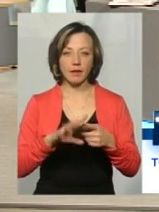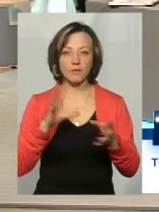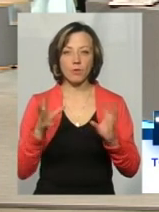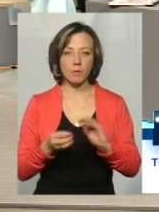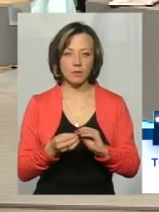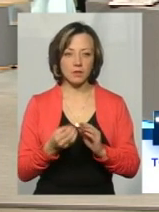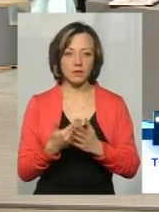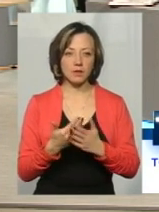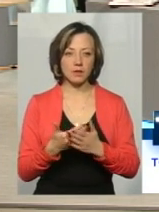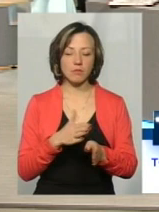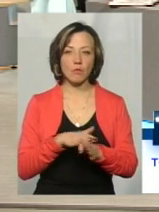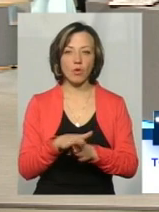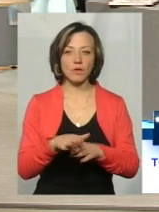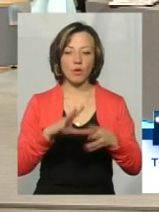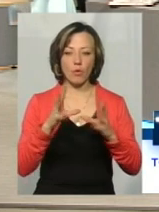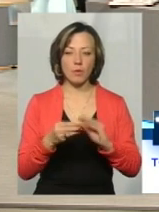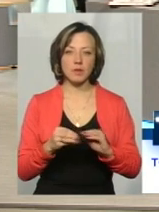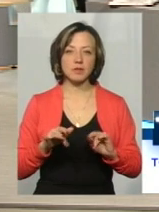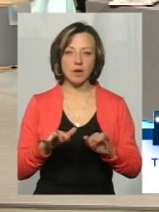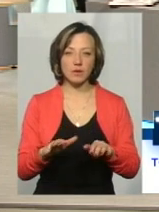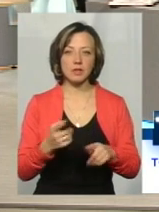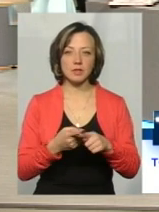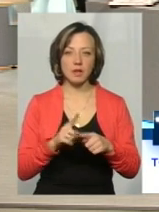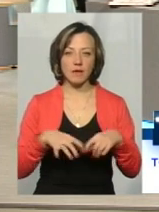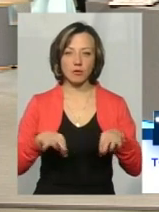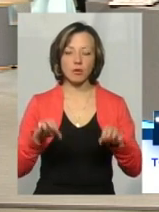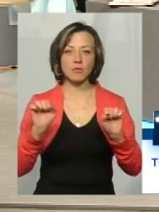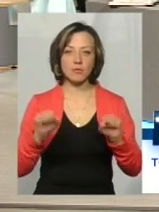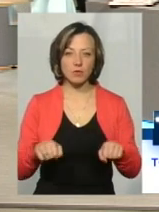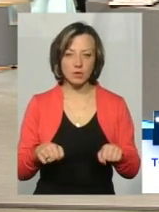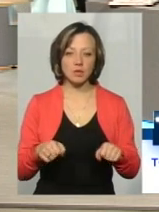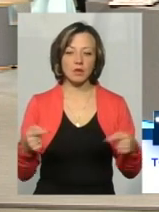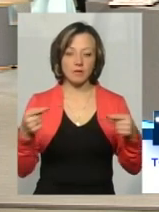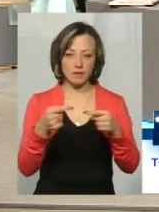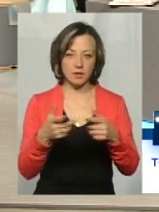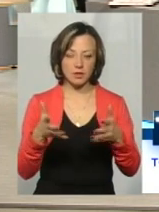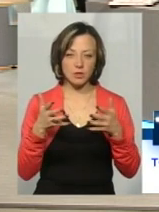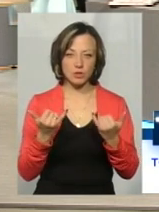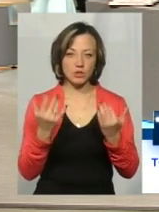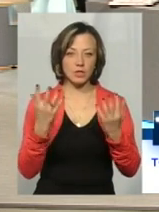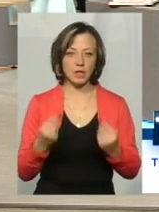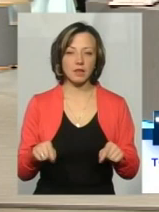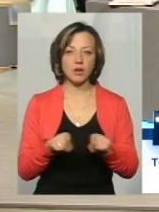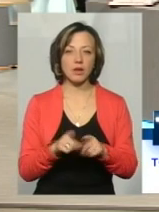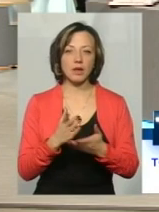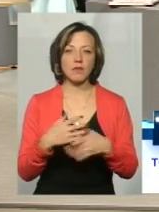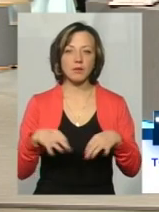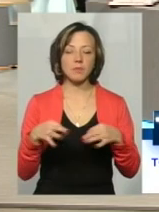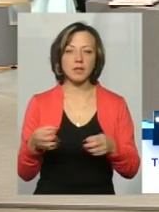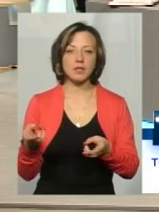проходити повний комплекс заходів, то даний автомобіль можна також буде ідентифікувати. На сьогоднішній день також є такі автомобілі,